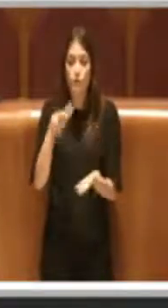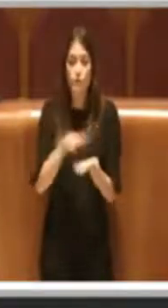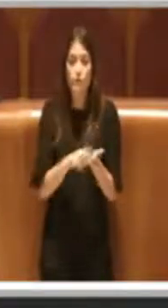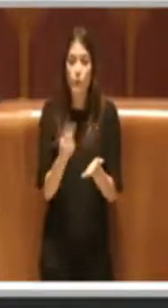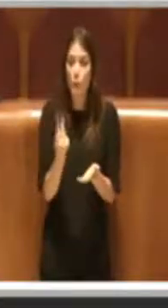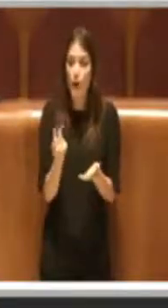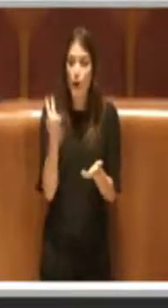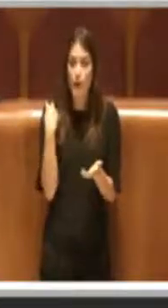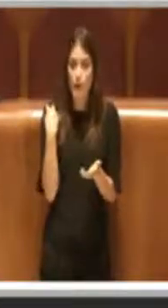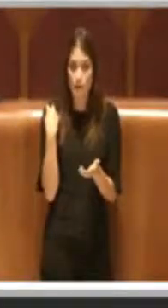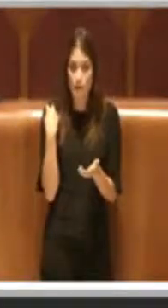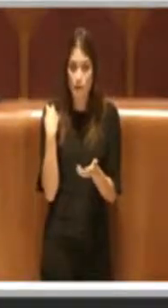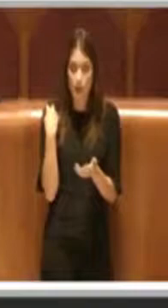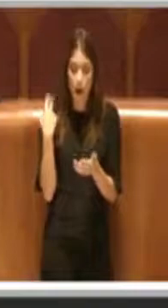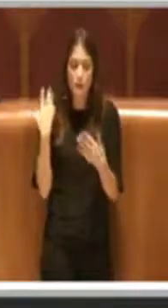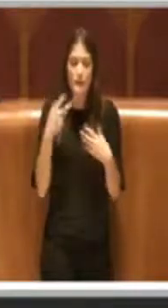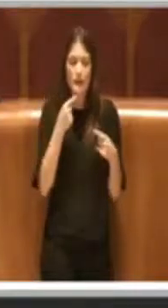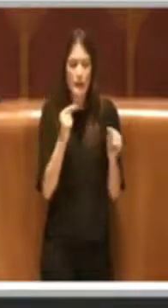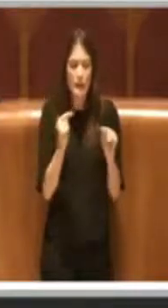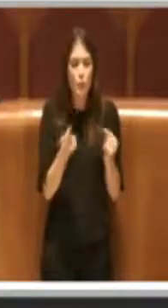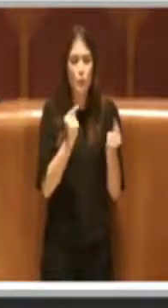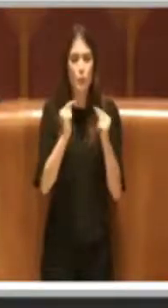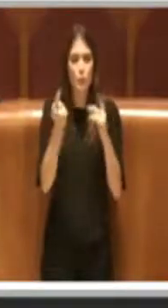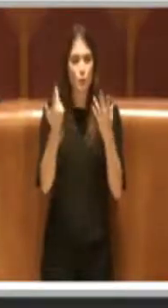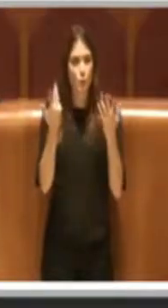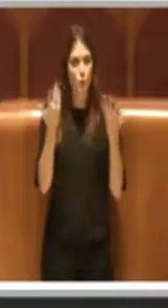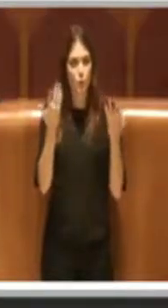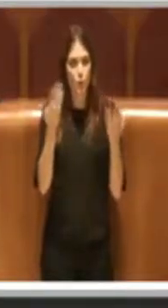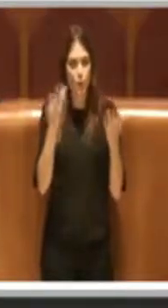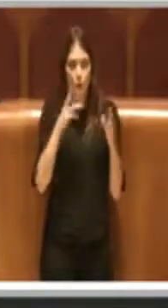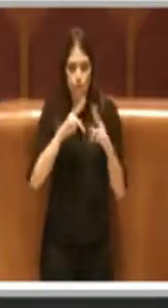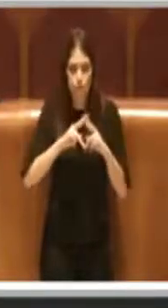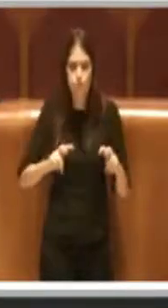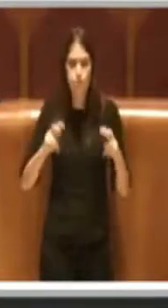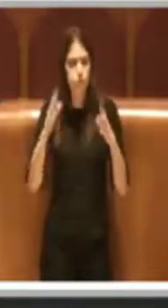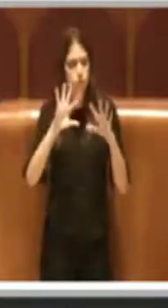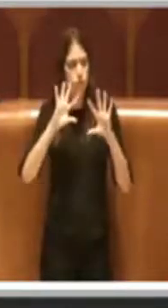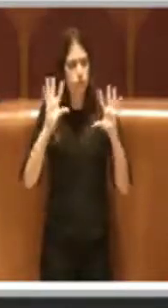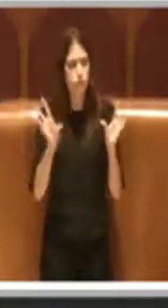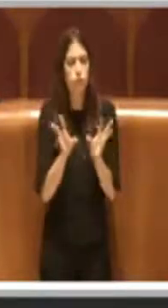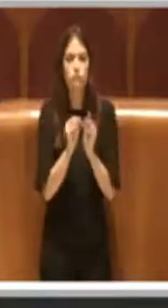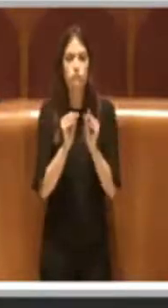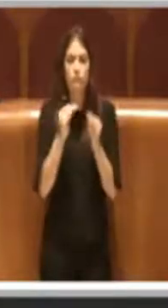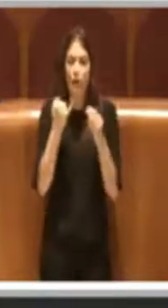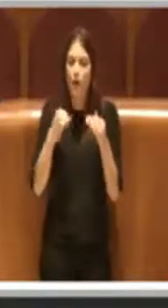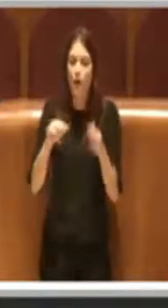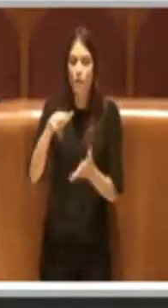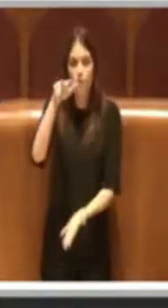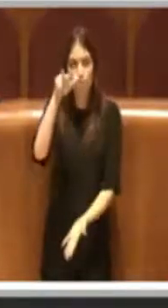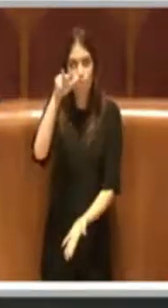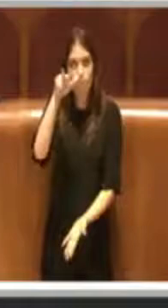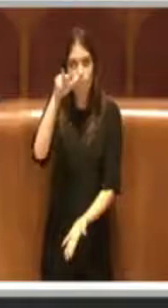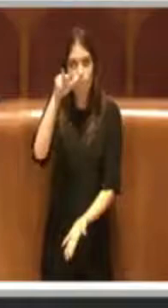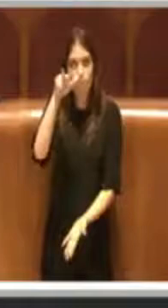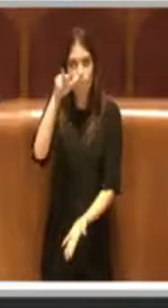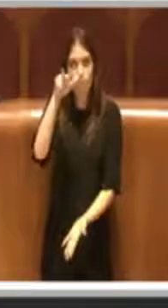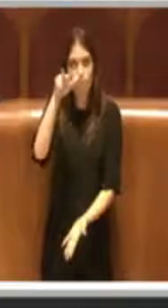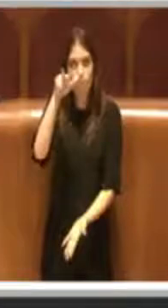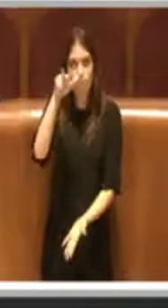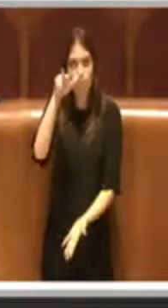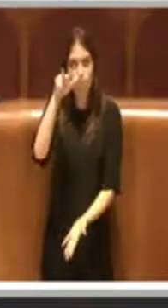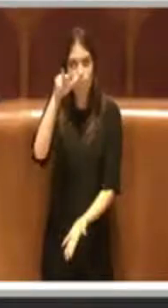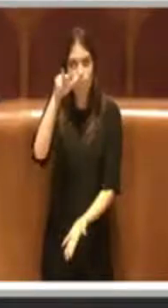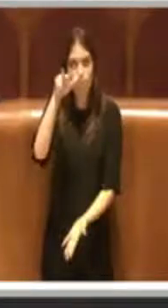condiviso, discusso ed elaborato dopo una lunga maratona di ascolto e confronto, fatta sia con i cittadini con disabilità, sia con le loro